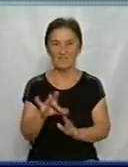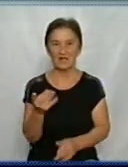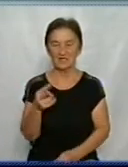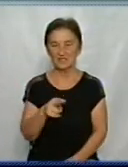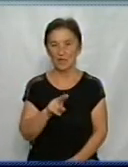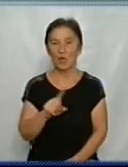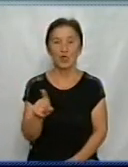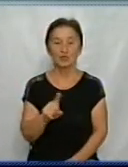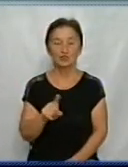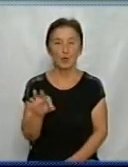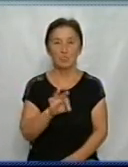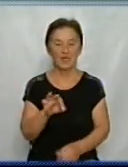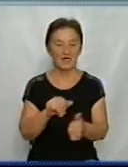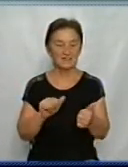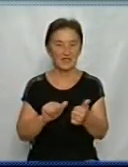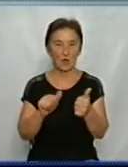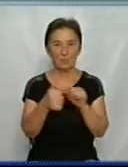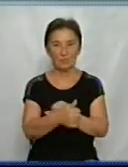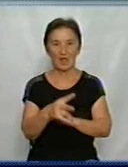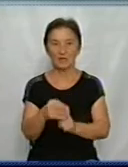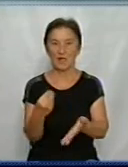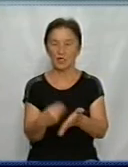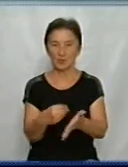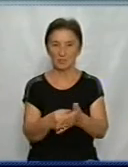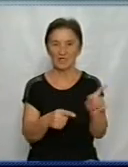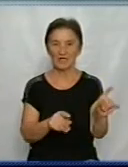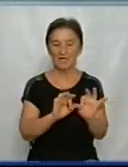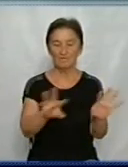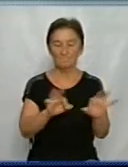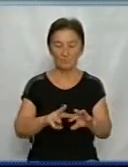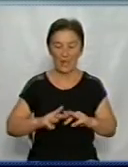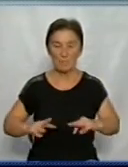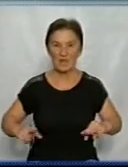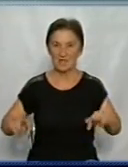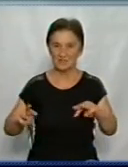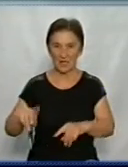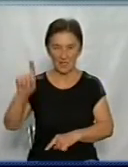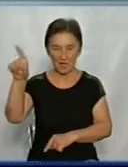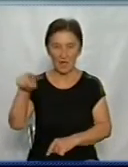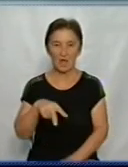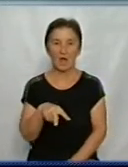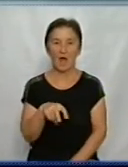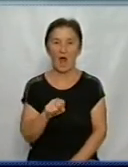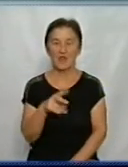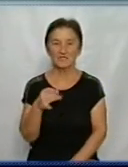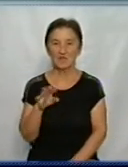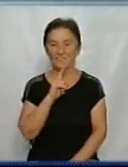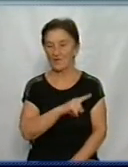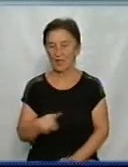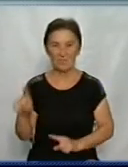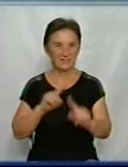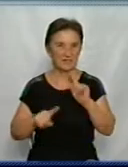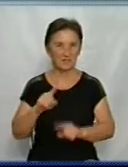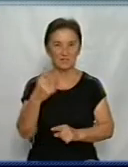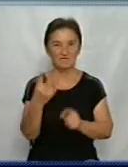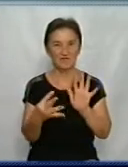Ось що про заміну пакунку малюка на гроші розповіла міністерка соціальної політики України Марина Глазебна під час засідання уряду